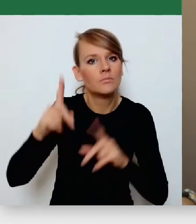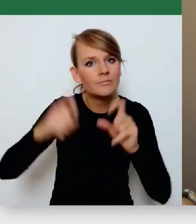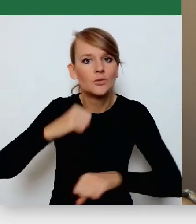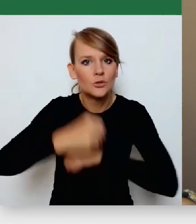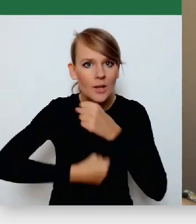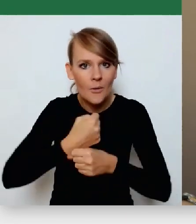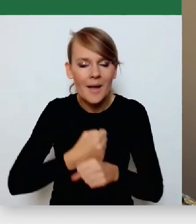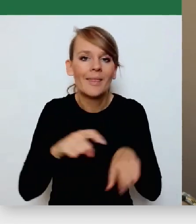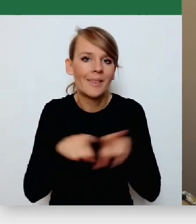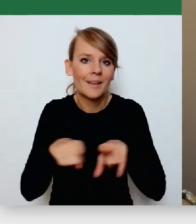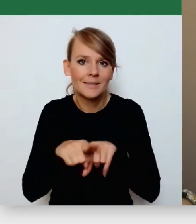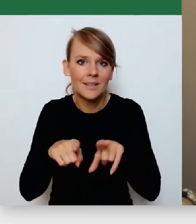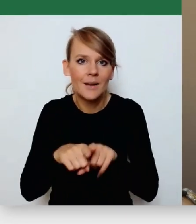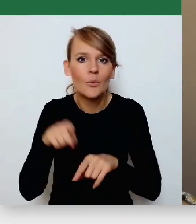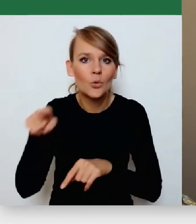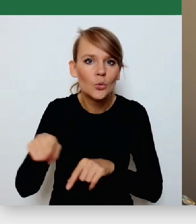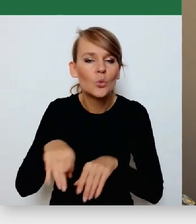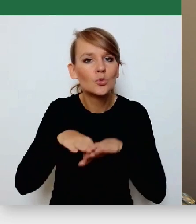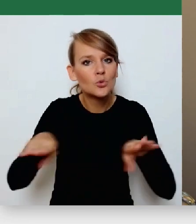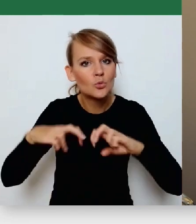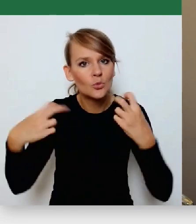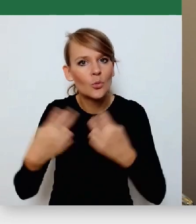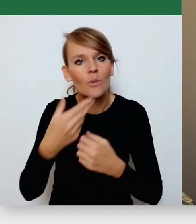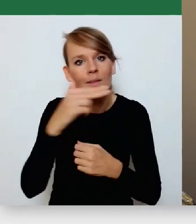myślę, że ten Ekologiczny Stół jest bardzo ważny.